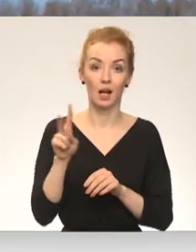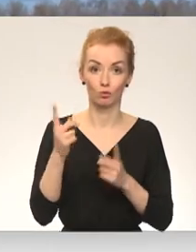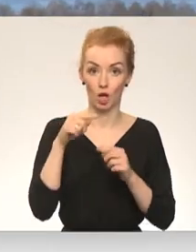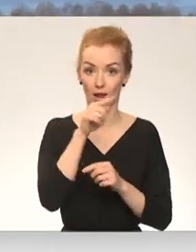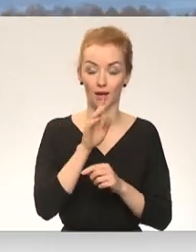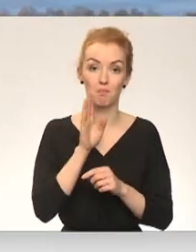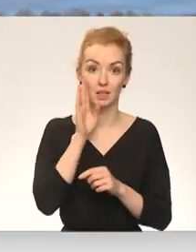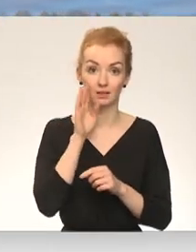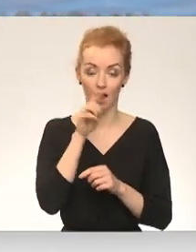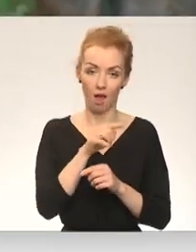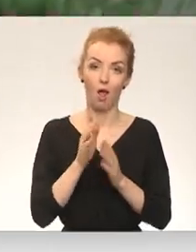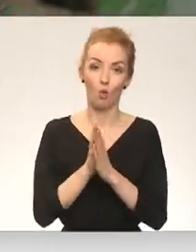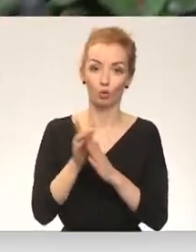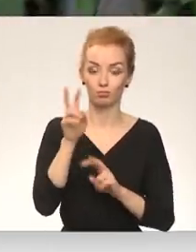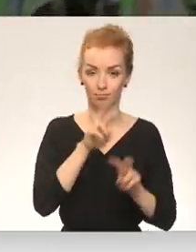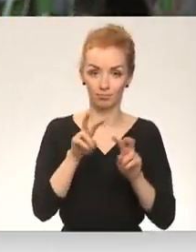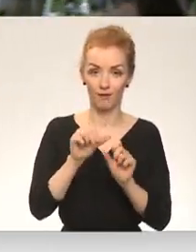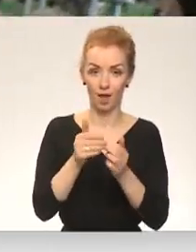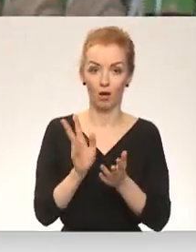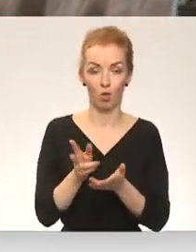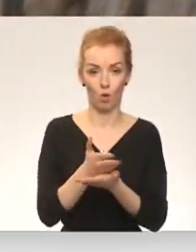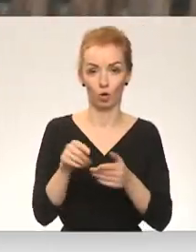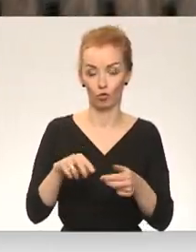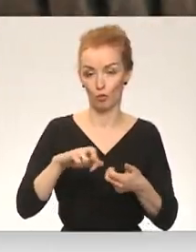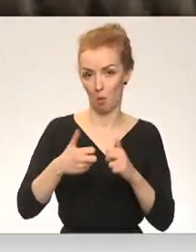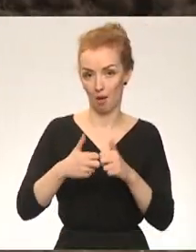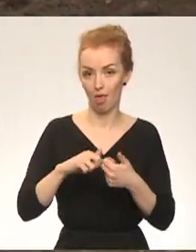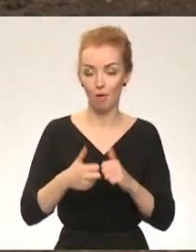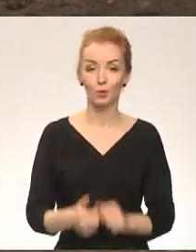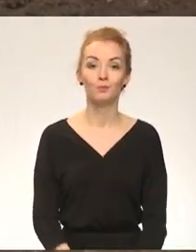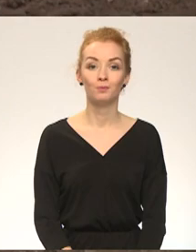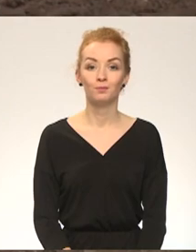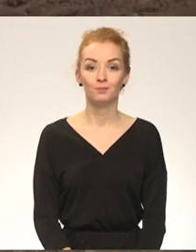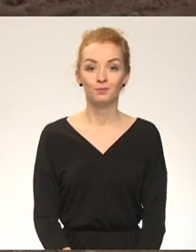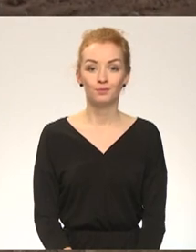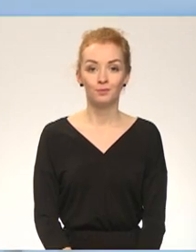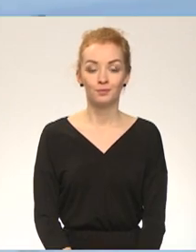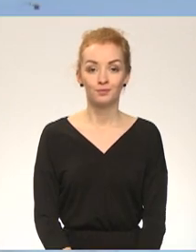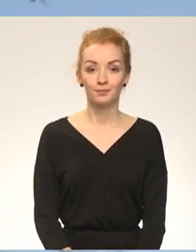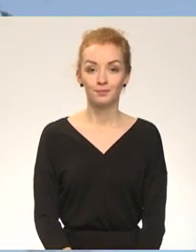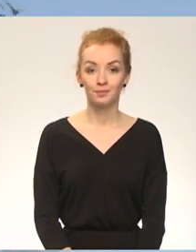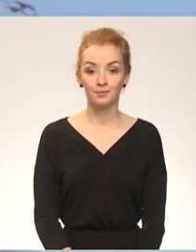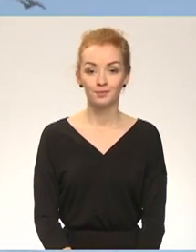meklēs ar izcinājumu minerālmēslu piegādus problēmām. Ďirds Zvirbulis, Ivoš Žepickis, Latvijas televīzija.